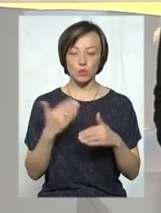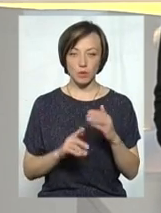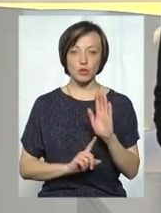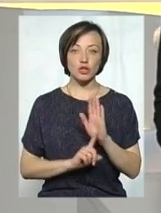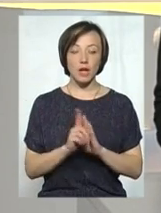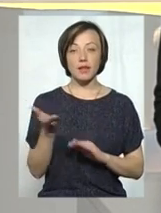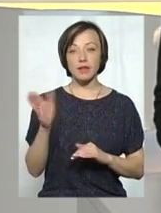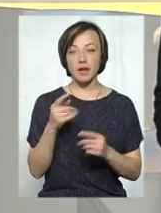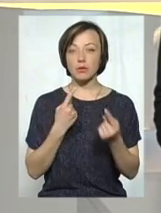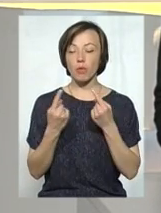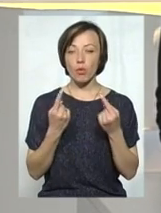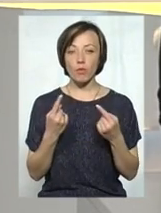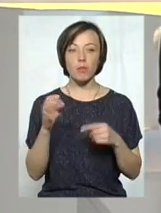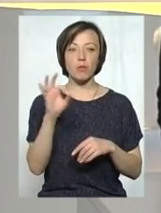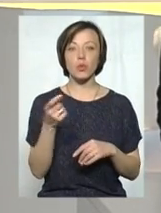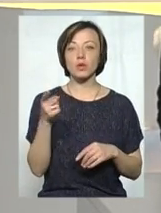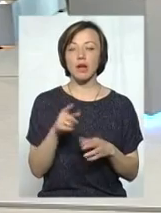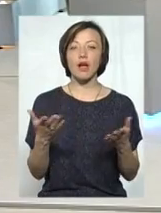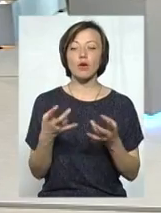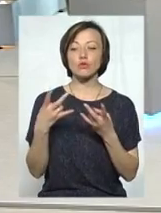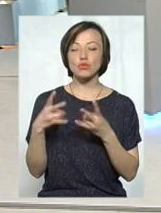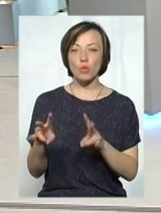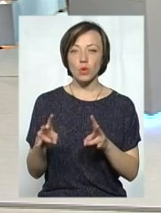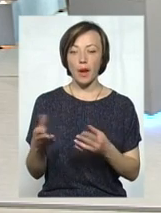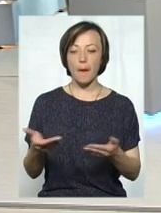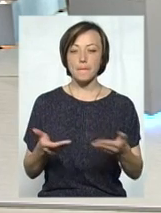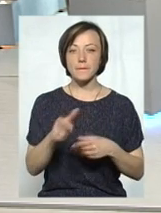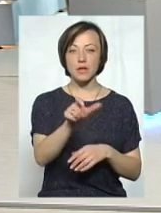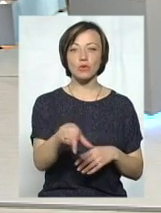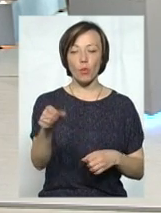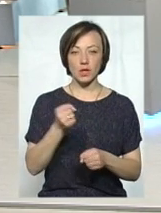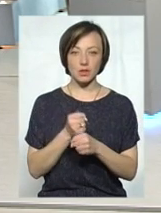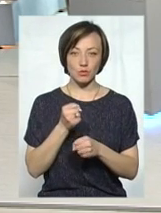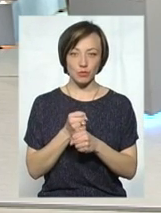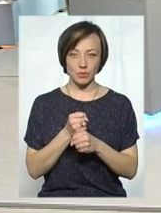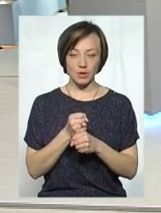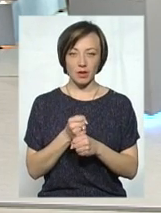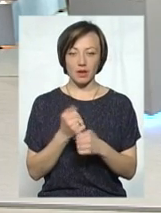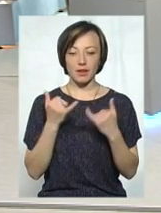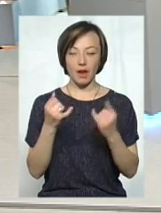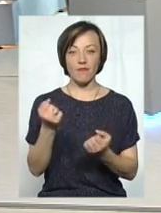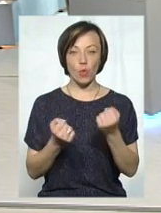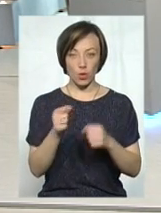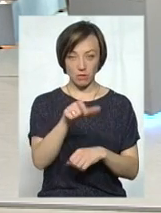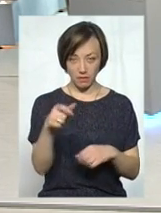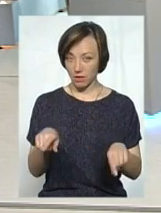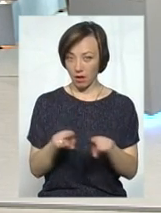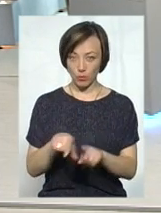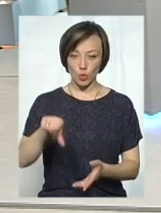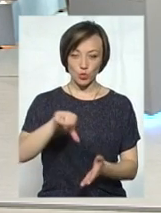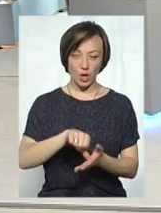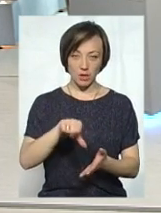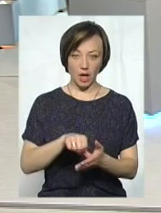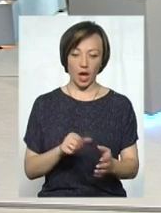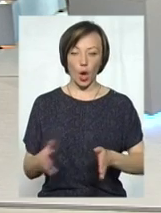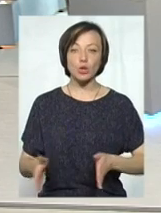Давайте ще поговоримо про те, яку шкоду пішоходи спричинюють водіям, адже вони також є учасниками